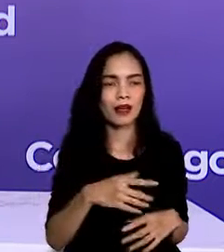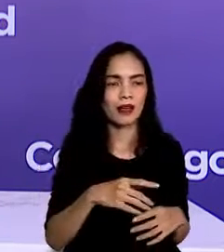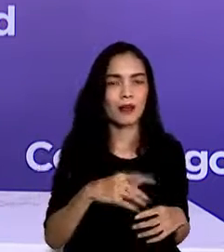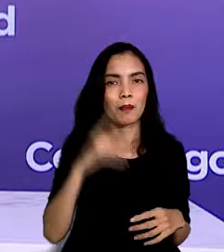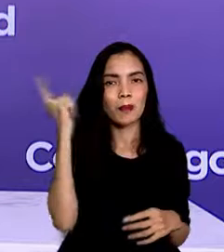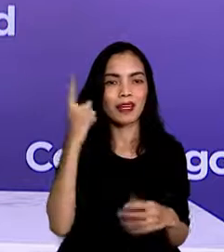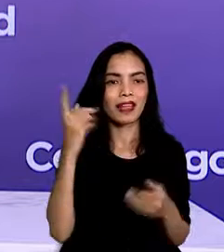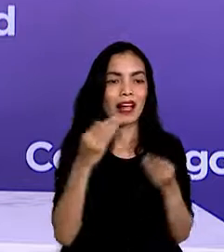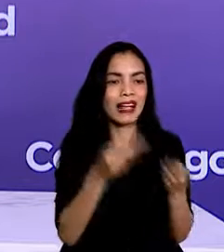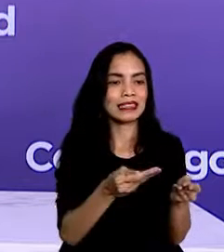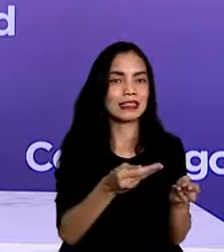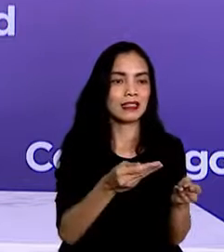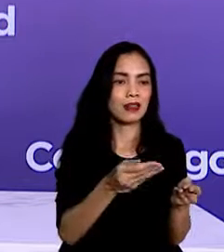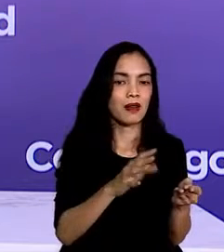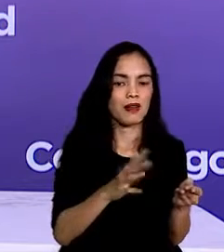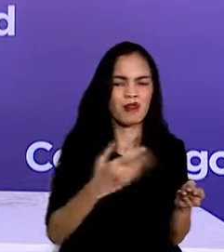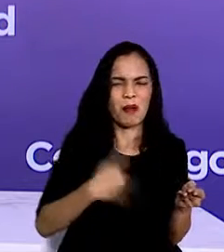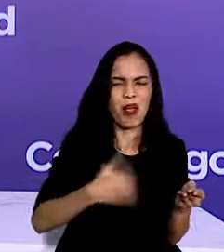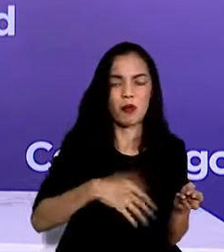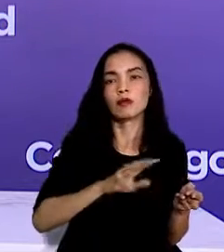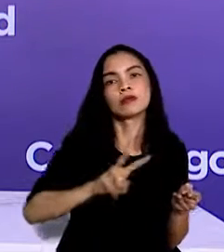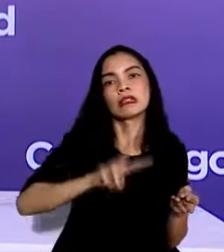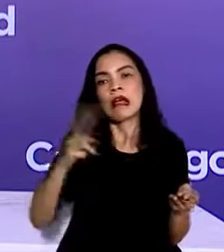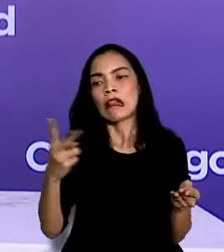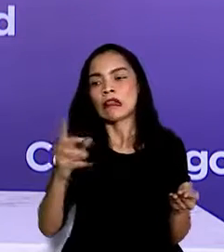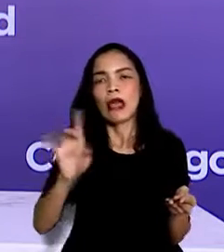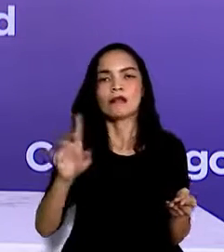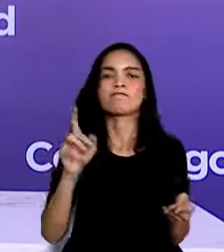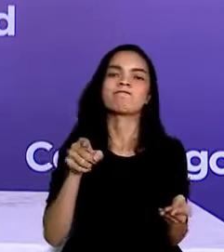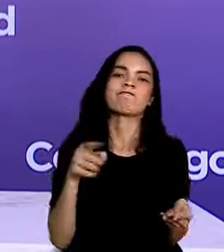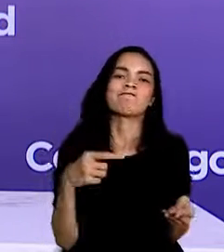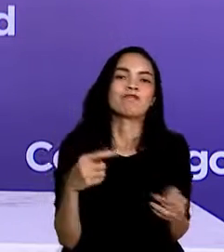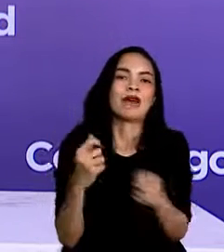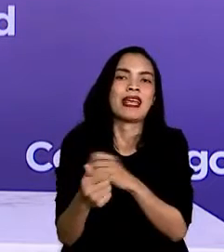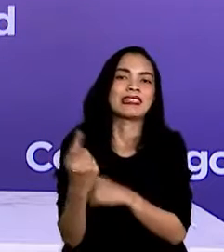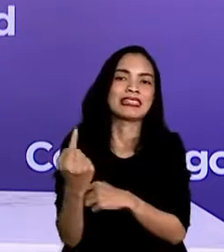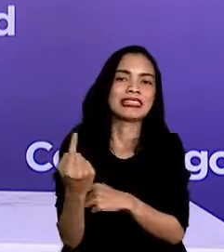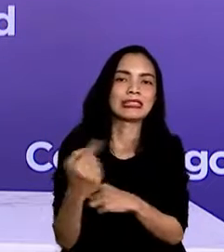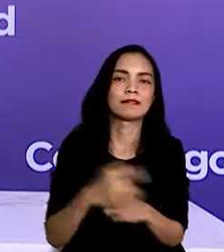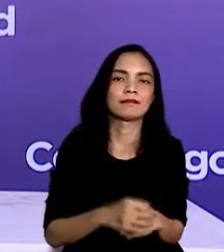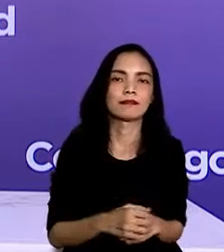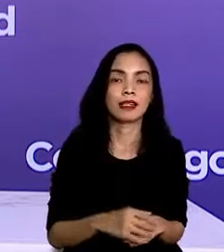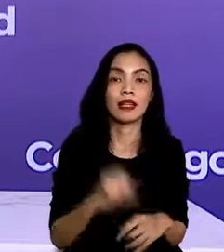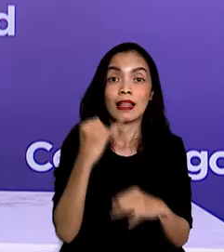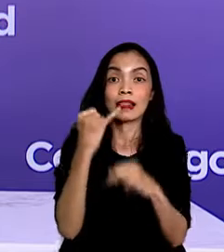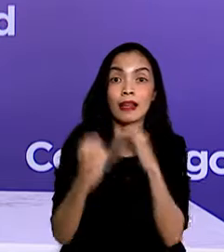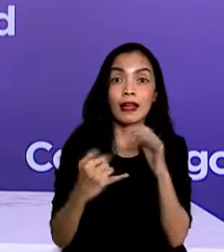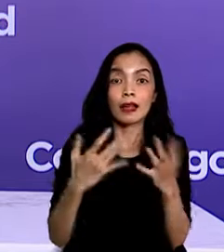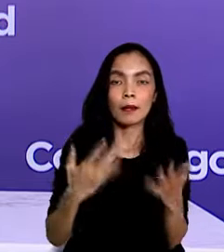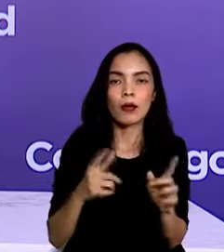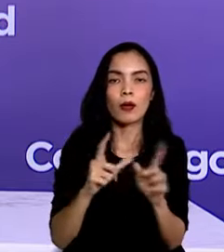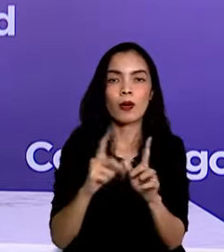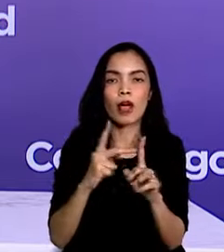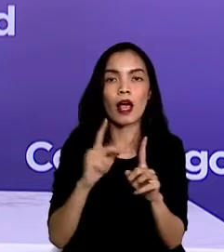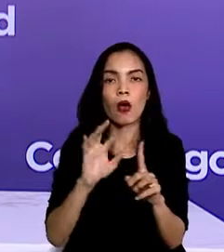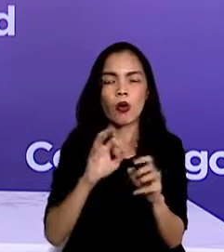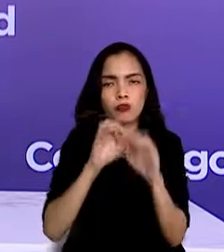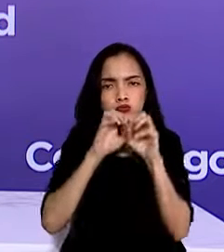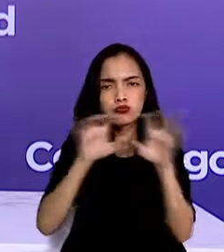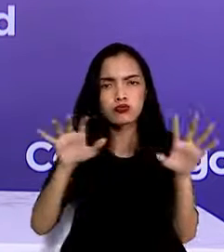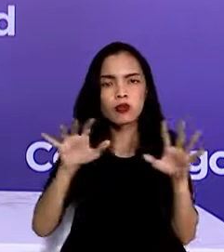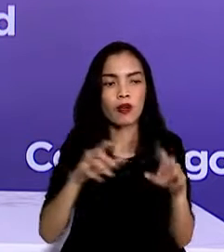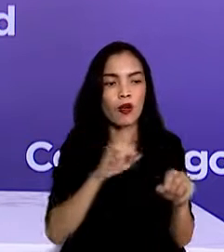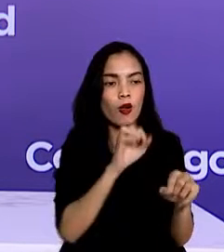yang disediakan terakhir sesuai pesan WHO bahwa melawan virus COVID-19 layaknya